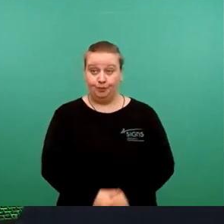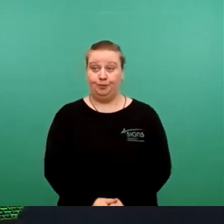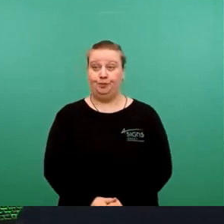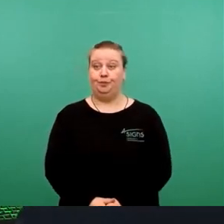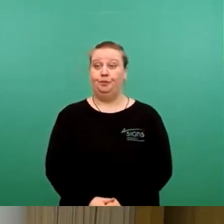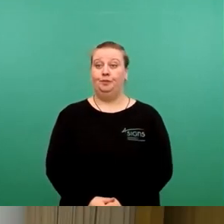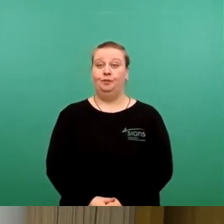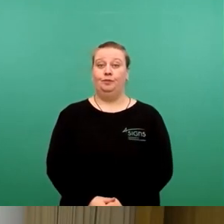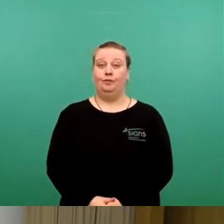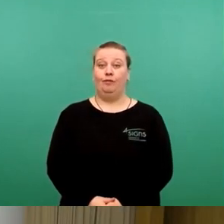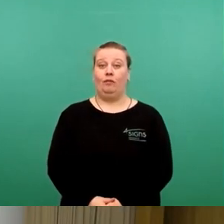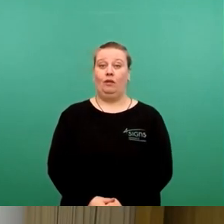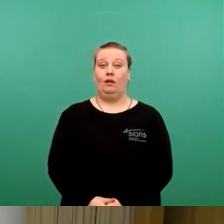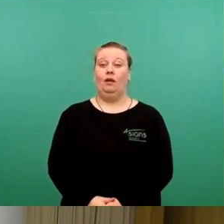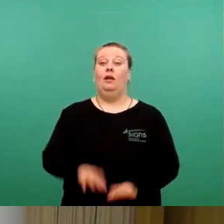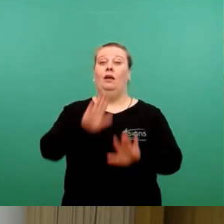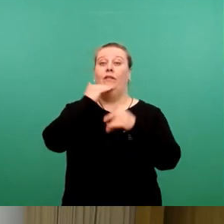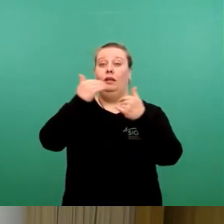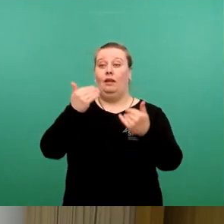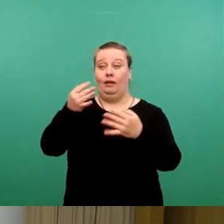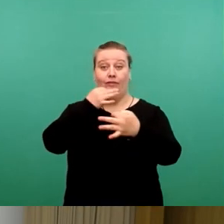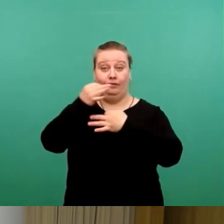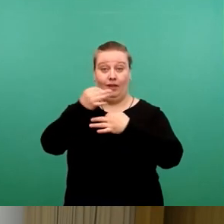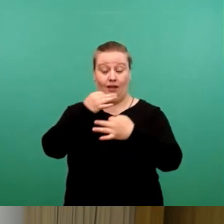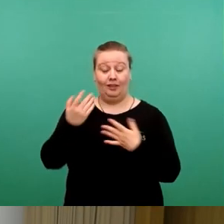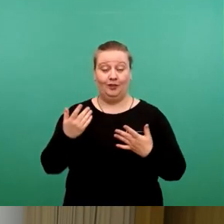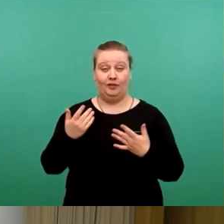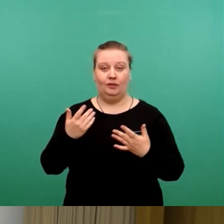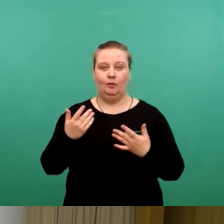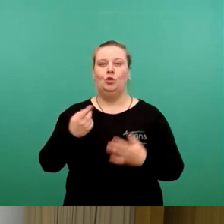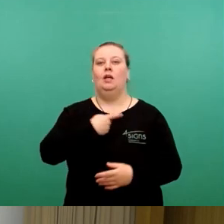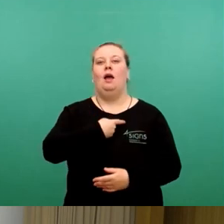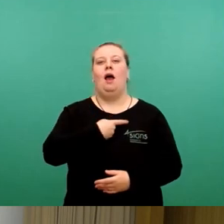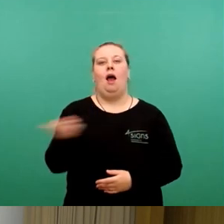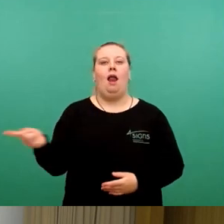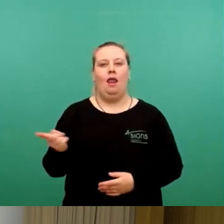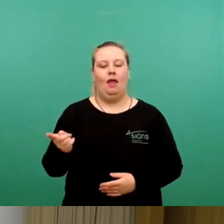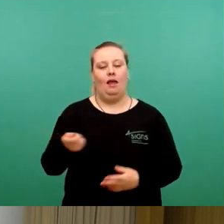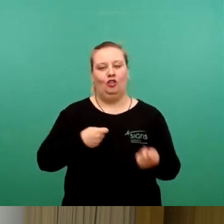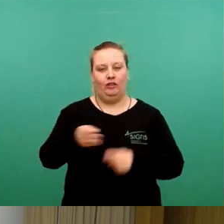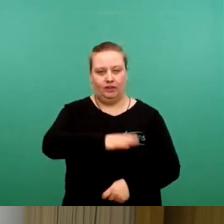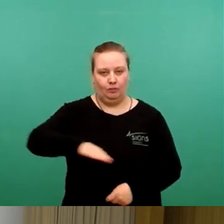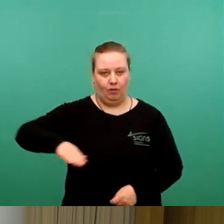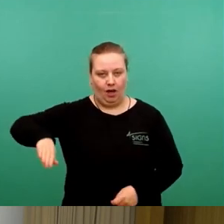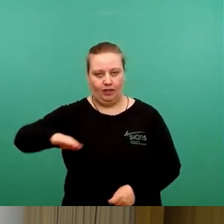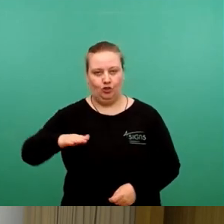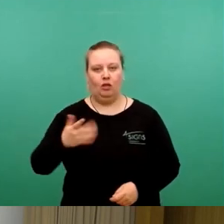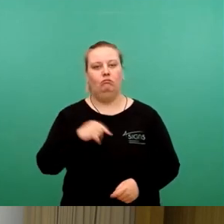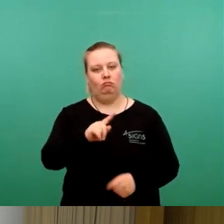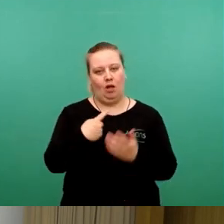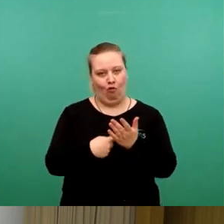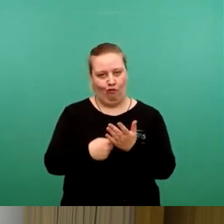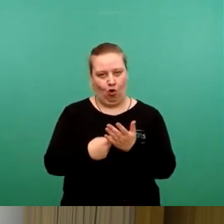Vielen Dank, Herr Schmählich, für die Frage. Also, alle Geschäftsbereiche der Landeshauptstadt sind aufgefordert,